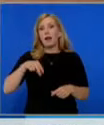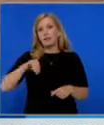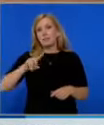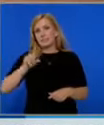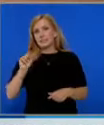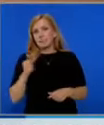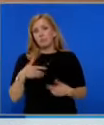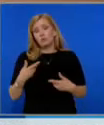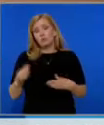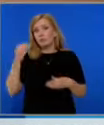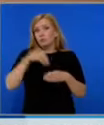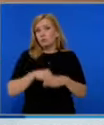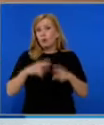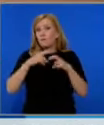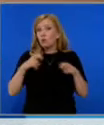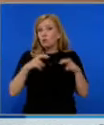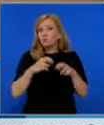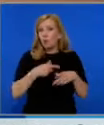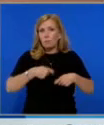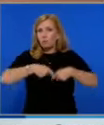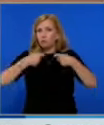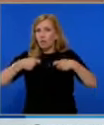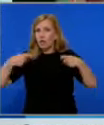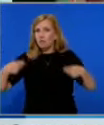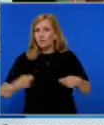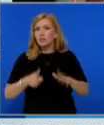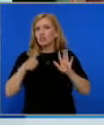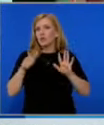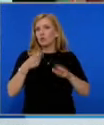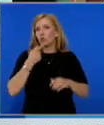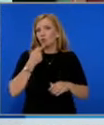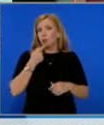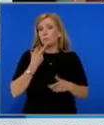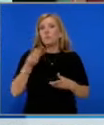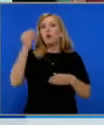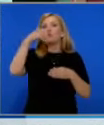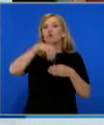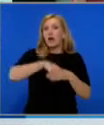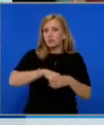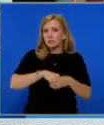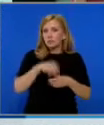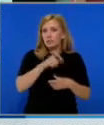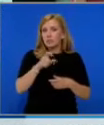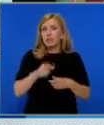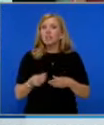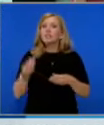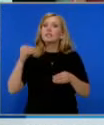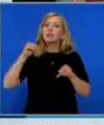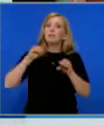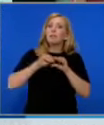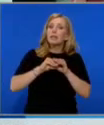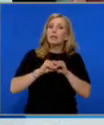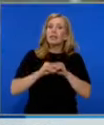проучването, което ще продължи 6 години. На участниците в експеримента, с помощта на робот, ще бъде имплантиран чип